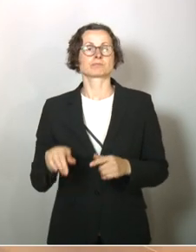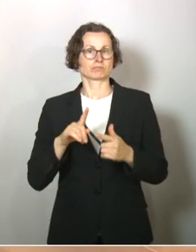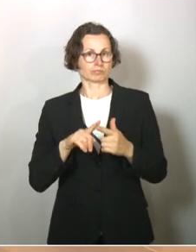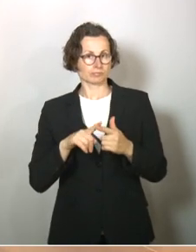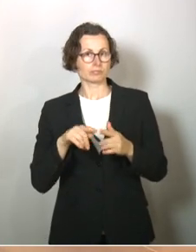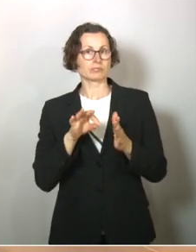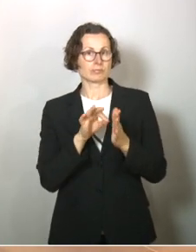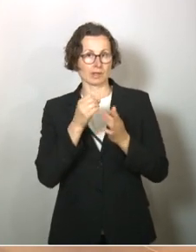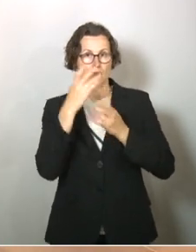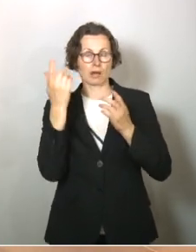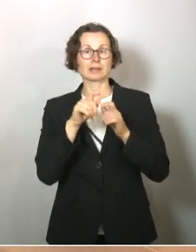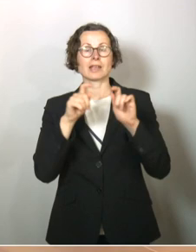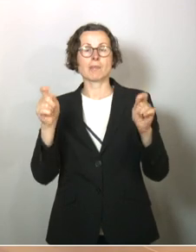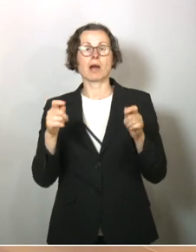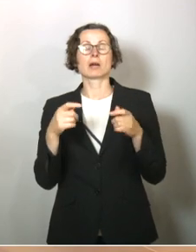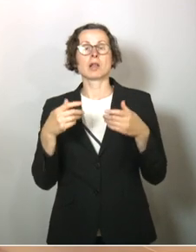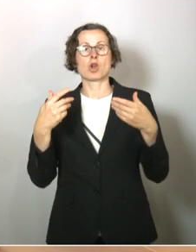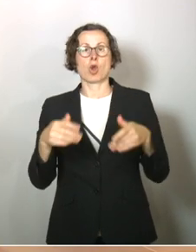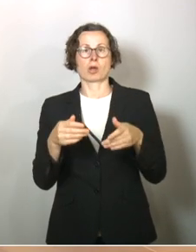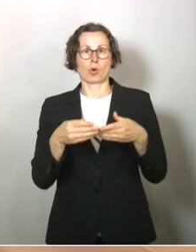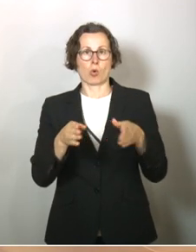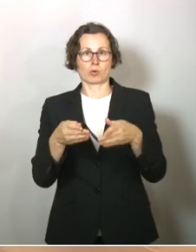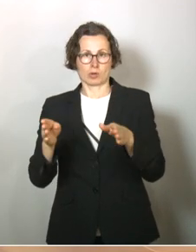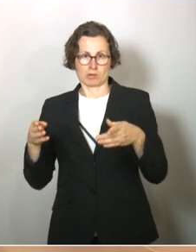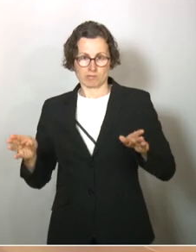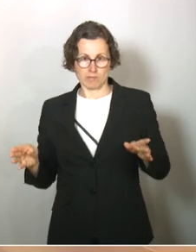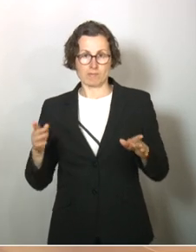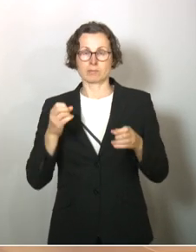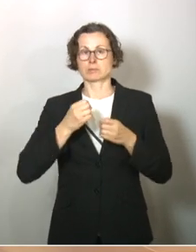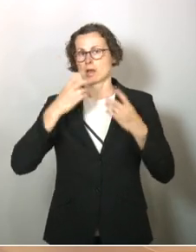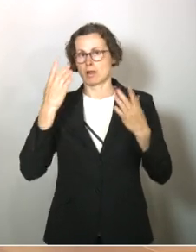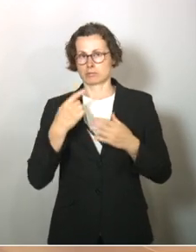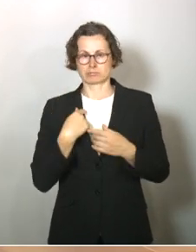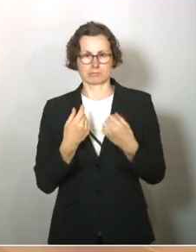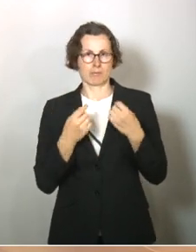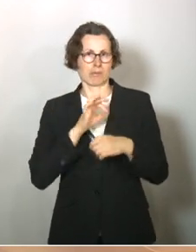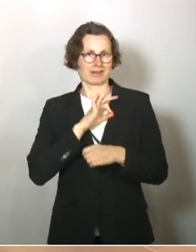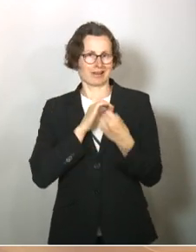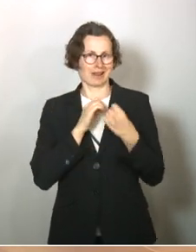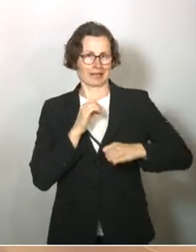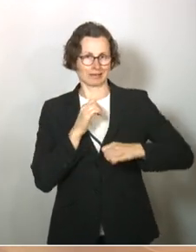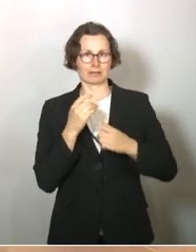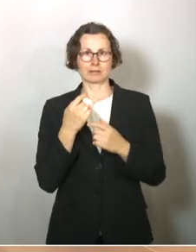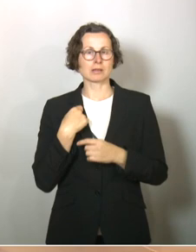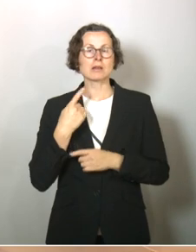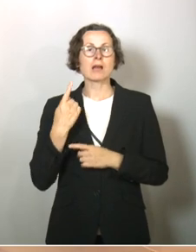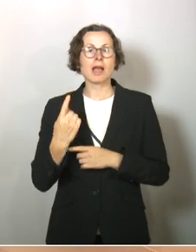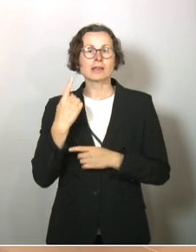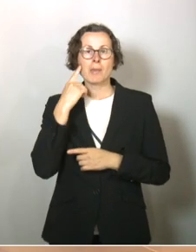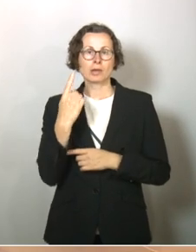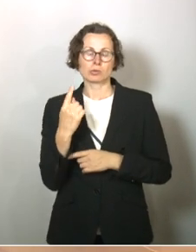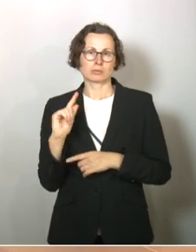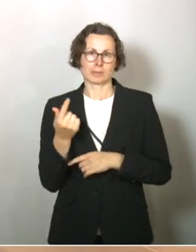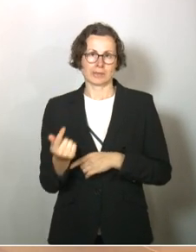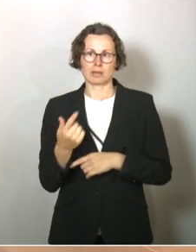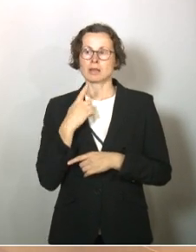natürlich das Thema Lockerungen. Auch das ist logischerweise auch in der Partei wie der Linken, da gibt es keine einheitliche Meinung, so etwas kann man